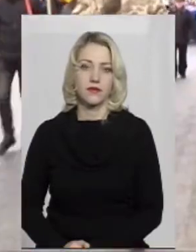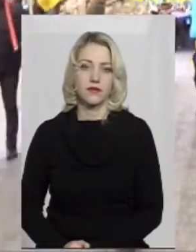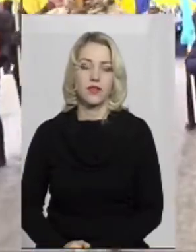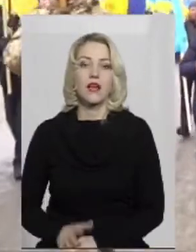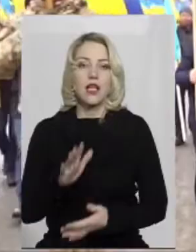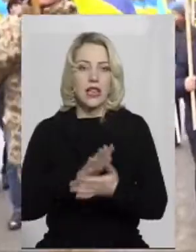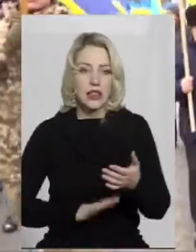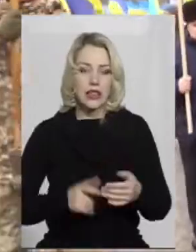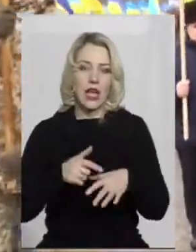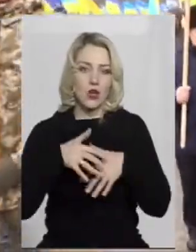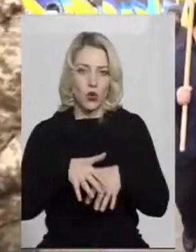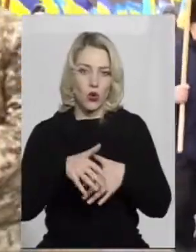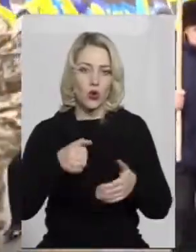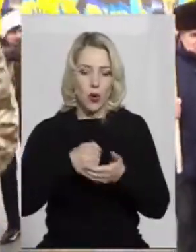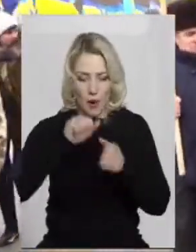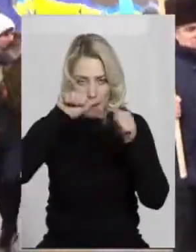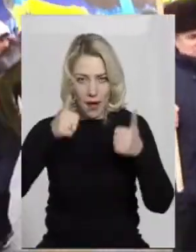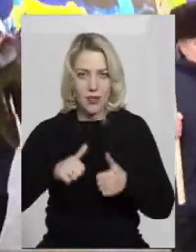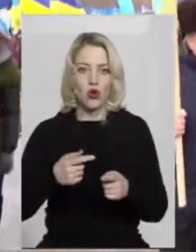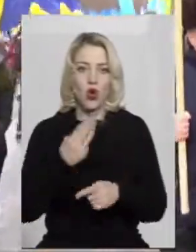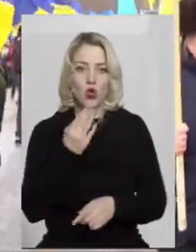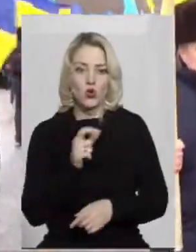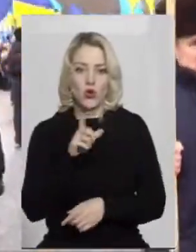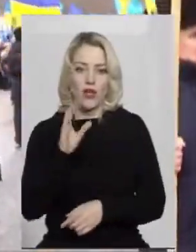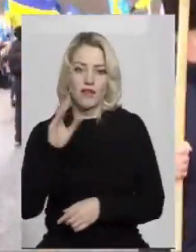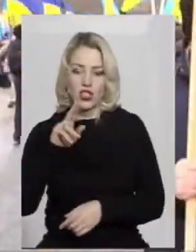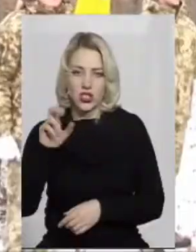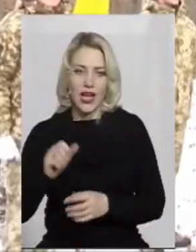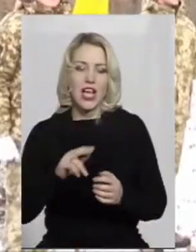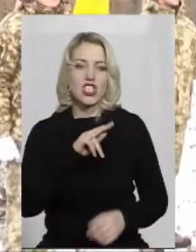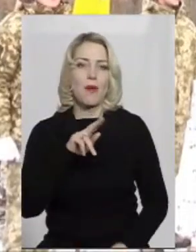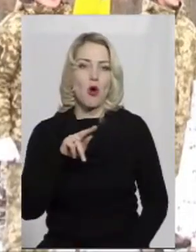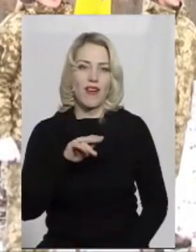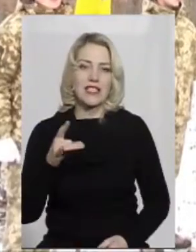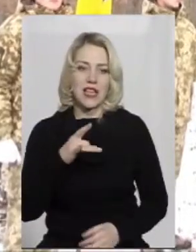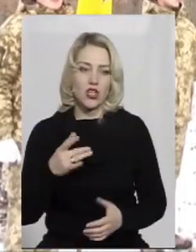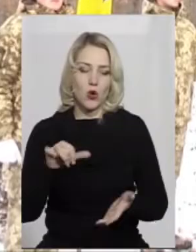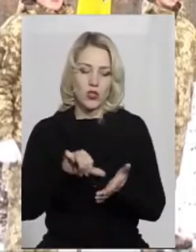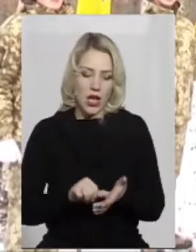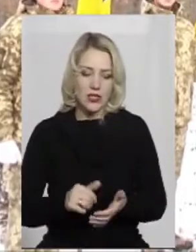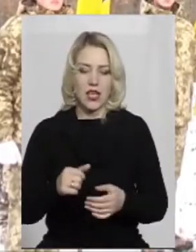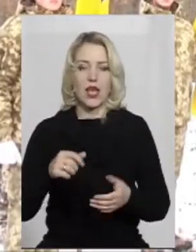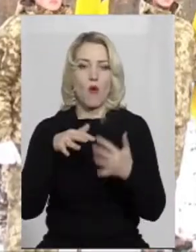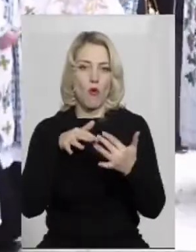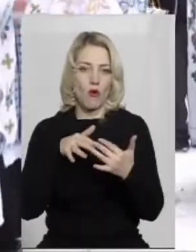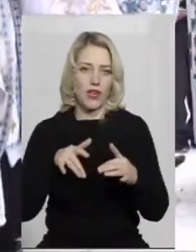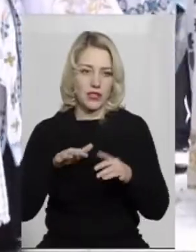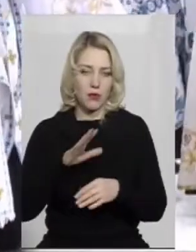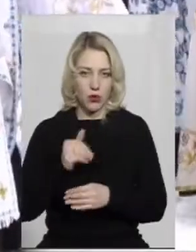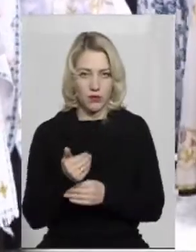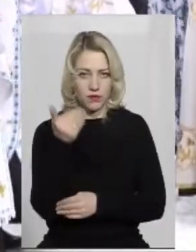Далі колона рушила до пам'ятного знаку Роману Шухевичу, що у селі Гуків Чиморовецького району, де учасники бойових дій підняли в державностях України, а